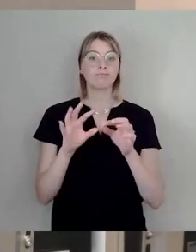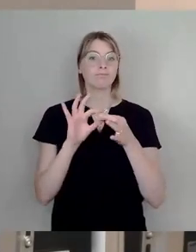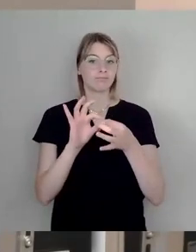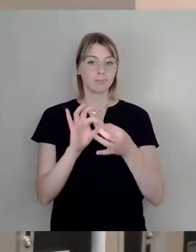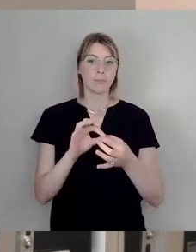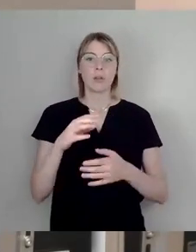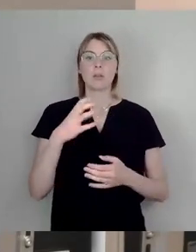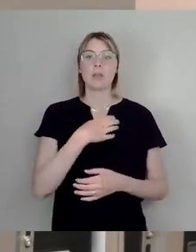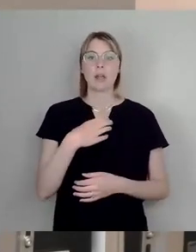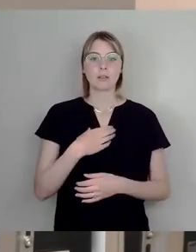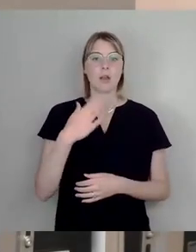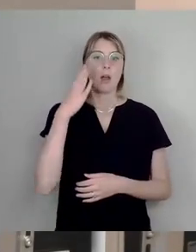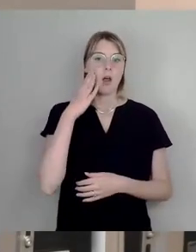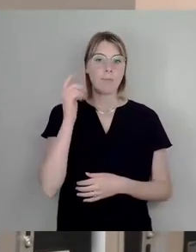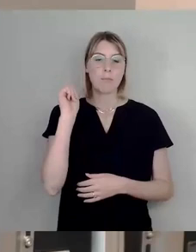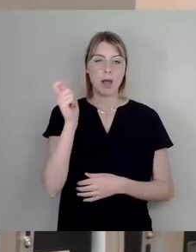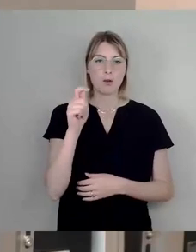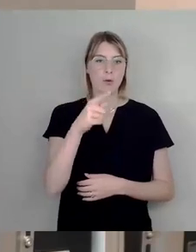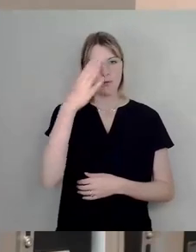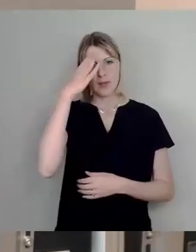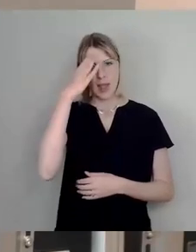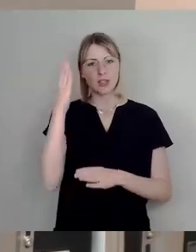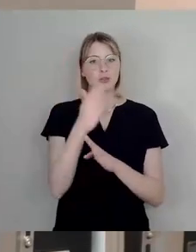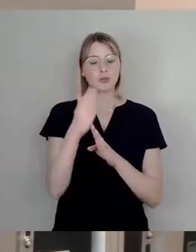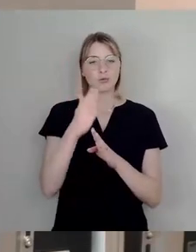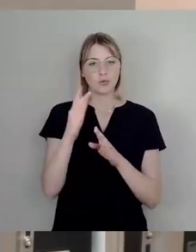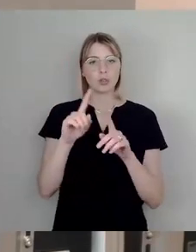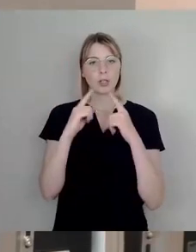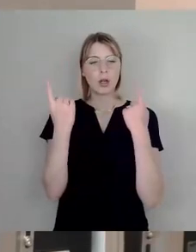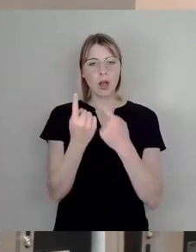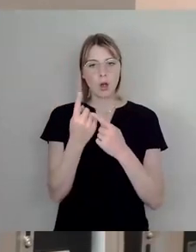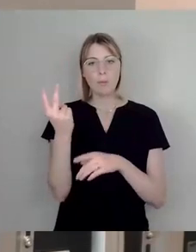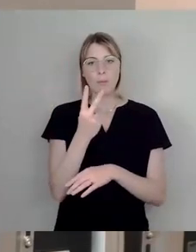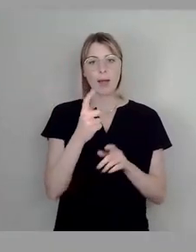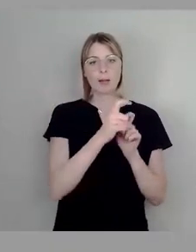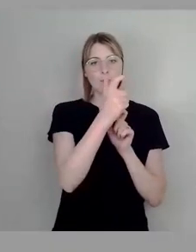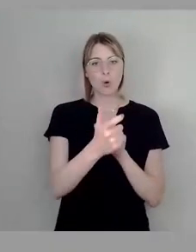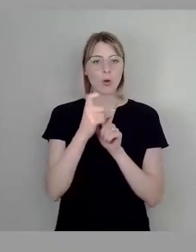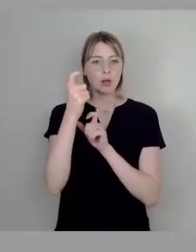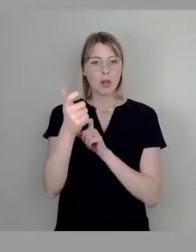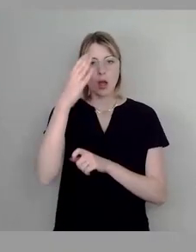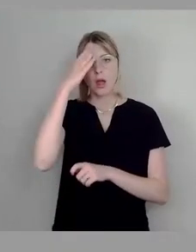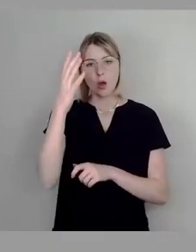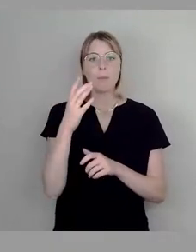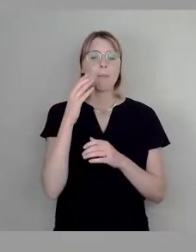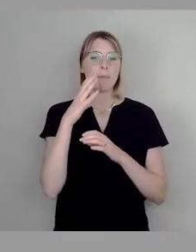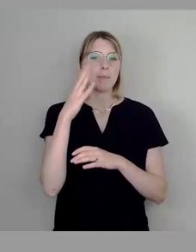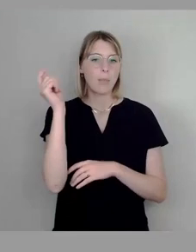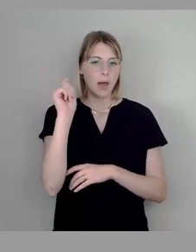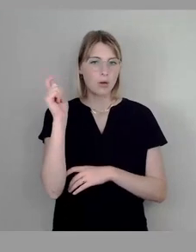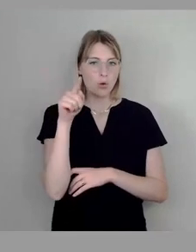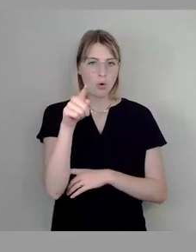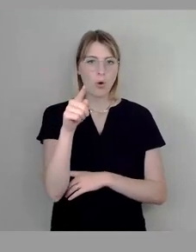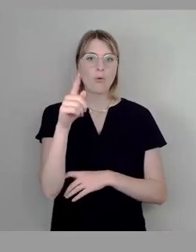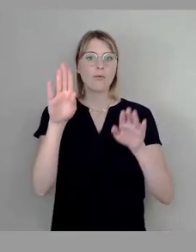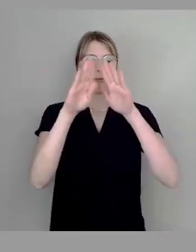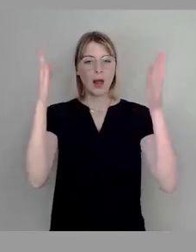kennen sicherlich alle diesen wunderschönen Zwischenraum zwischen den beiden Brücken hier am Hauptbahnhof. Man tritt da aus der Halle heraus und